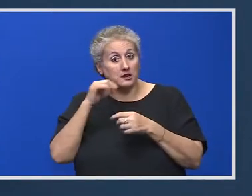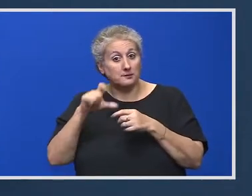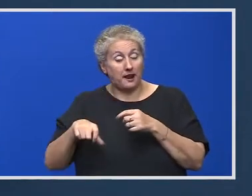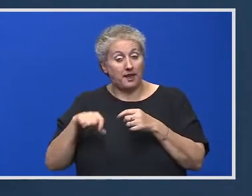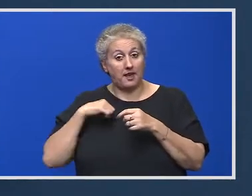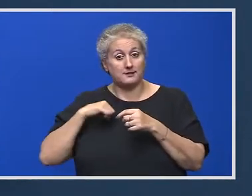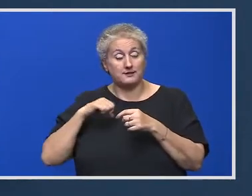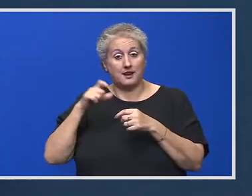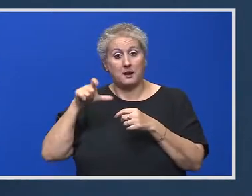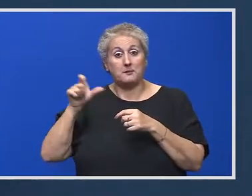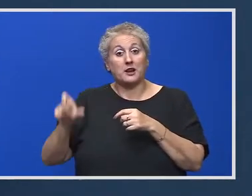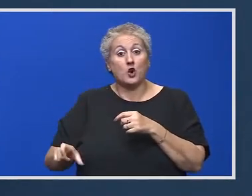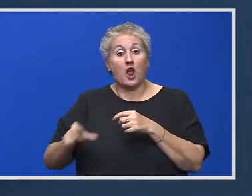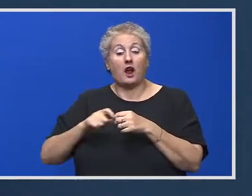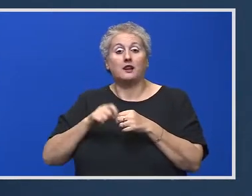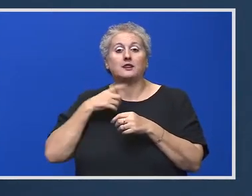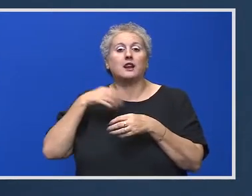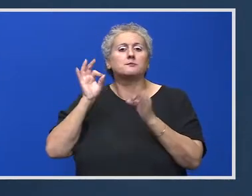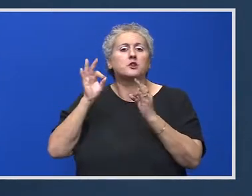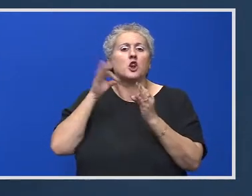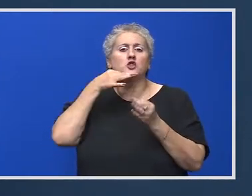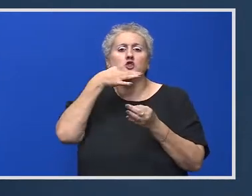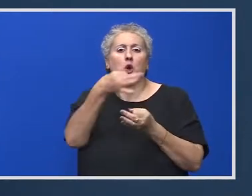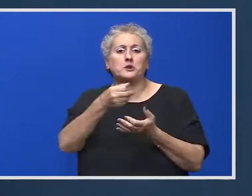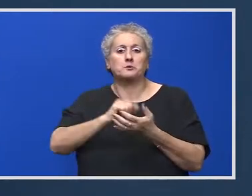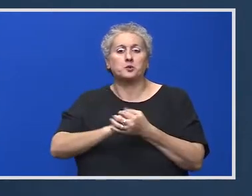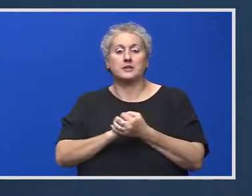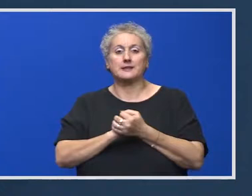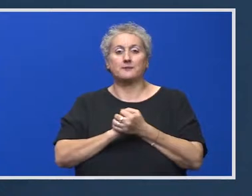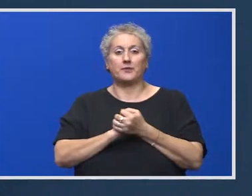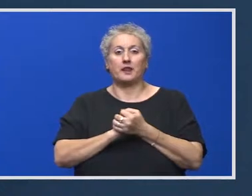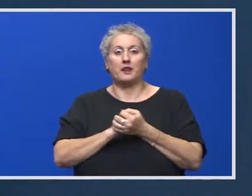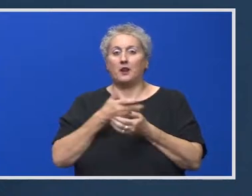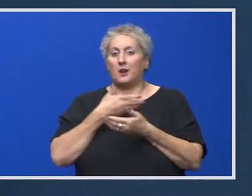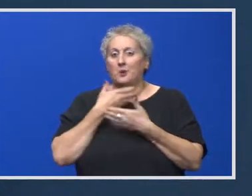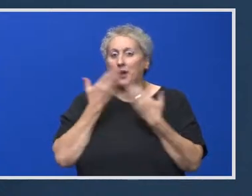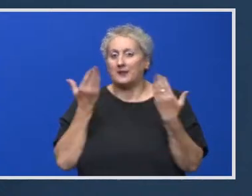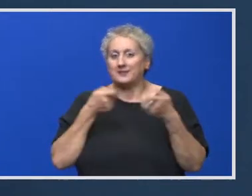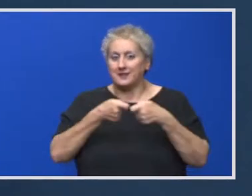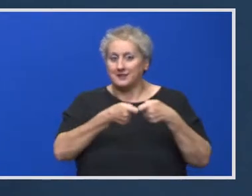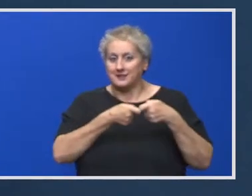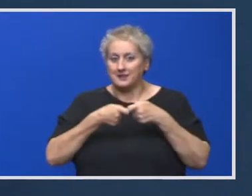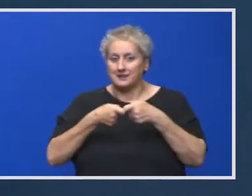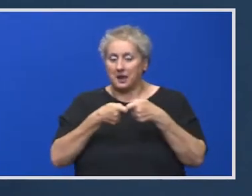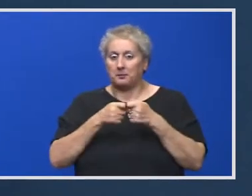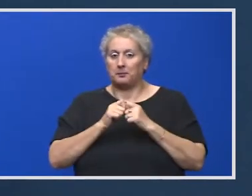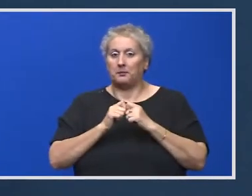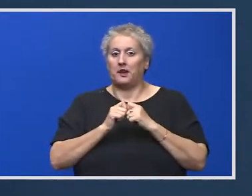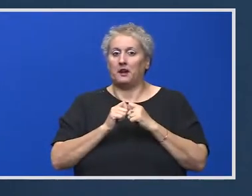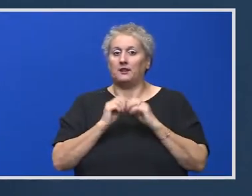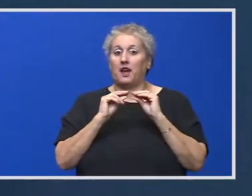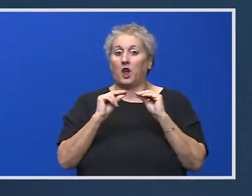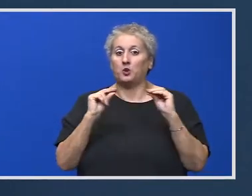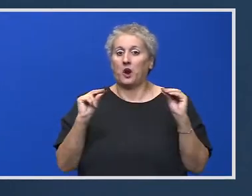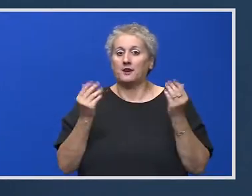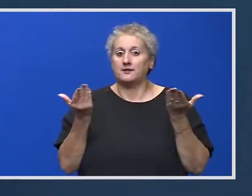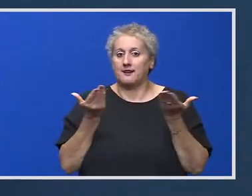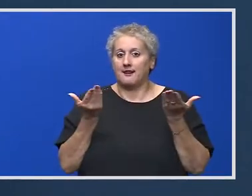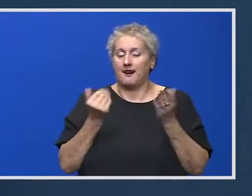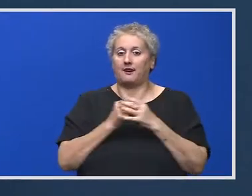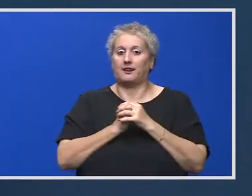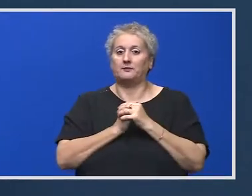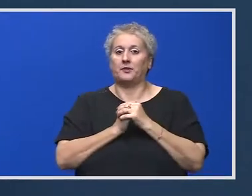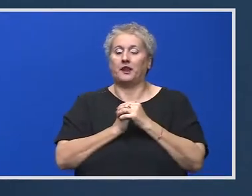personală, dar specialiști știi ce v-am spus. Nu există sisteme de educație în care